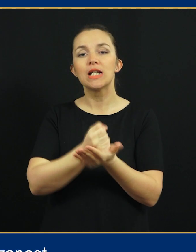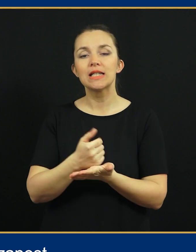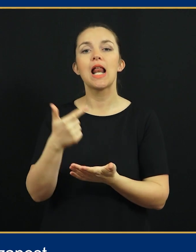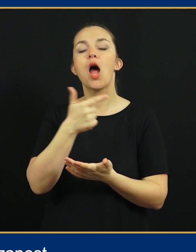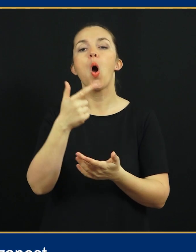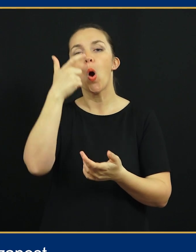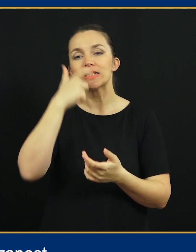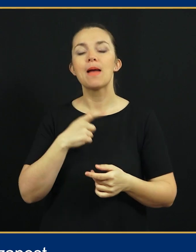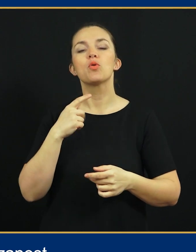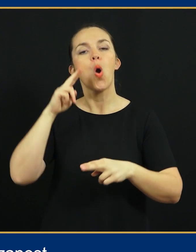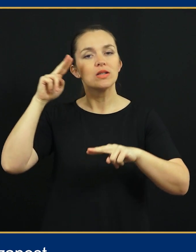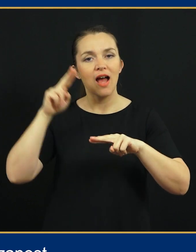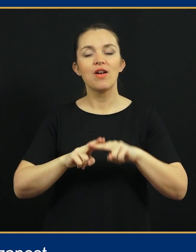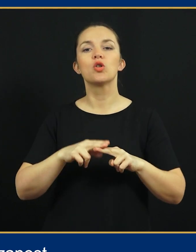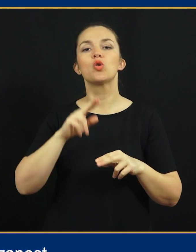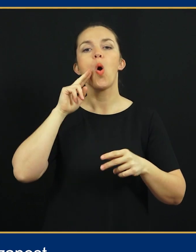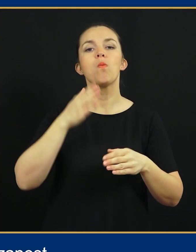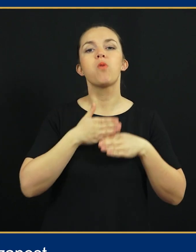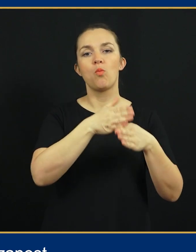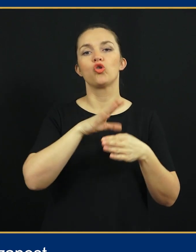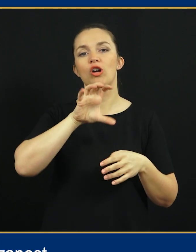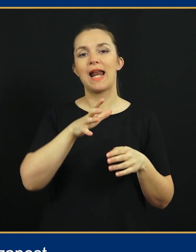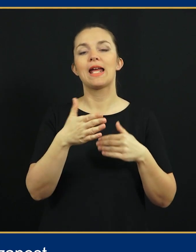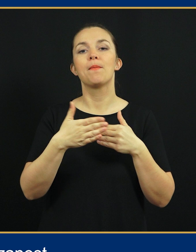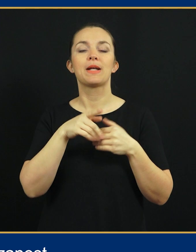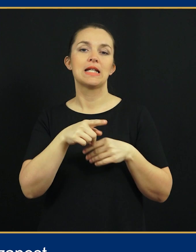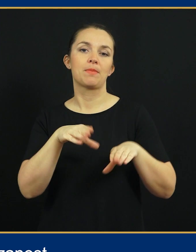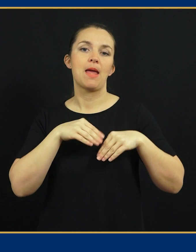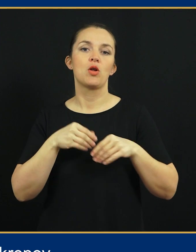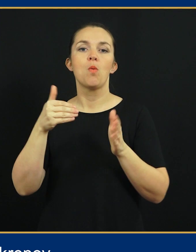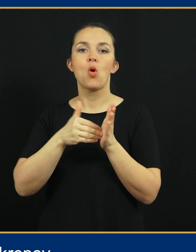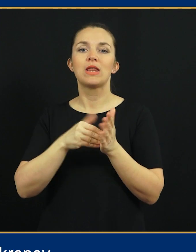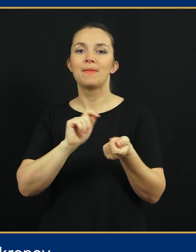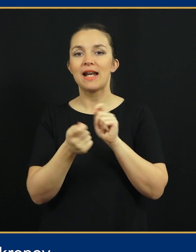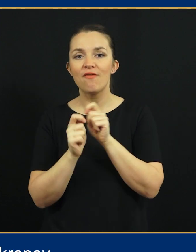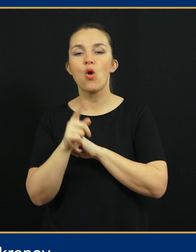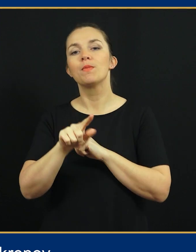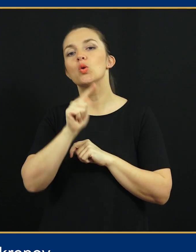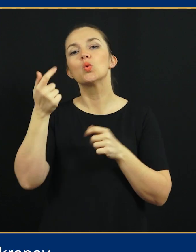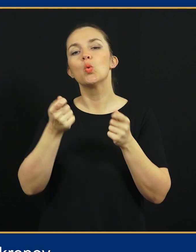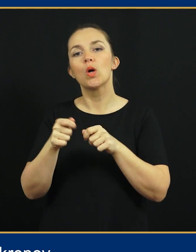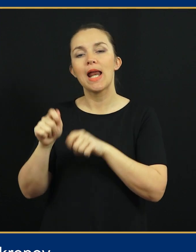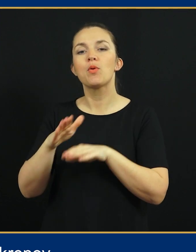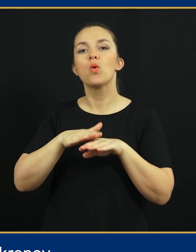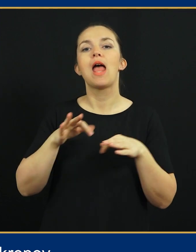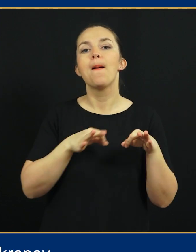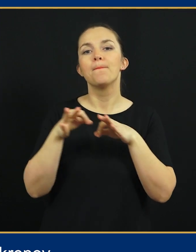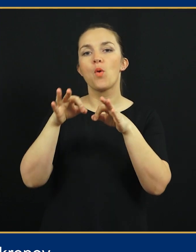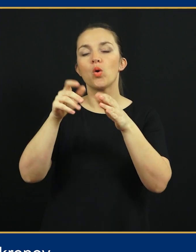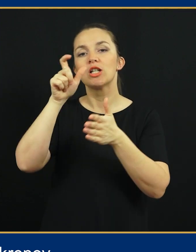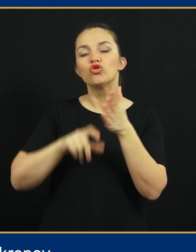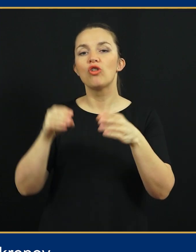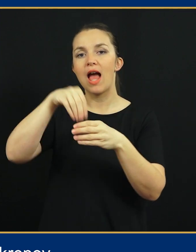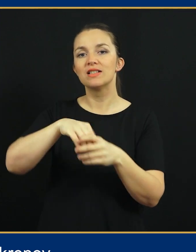potrdila njuno osebno zavezanost k pomoči regiji pri sprejemanju potrebnih reform in drugih ukrepov na